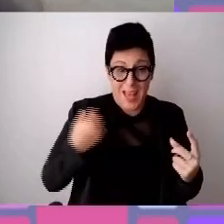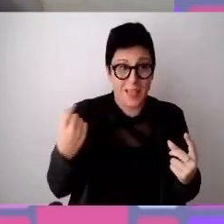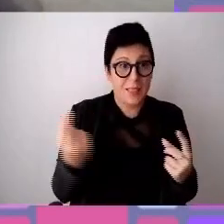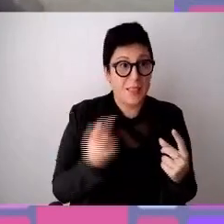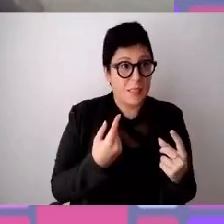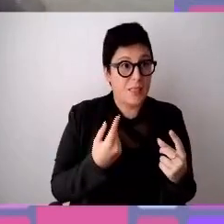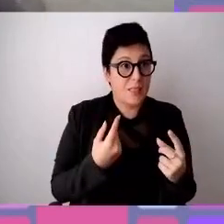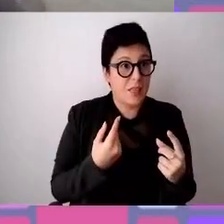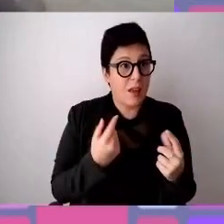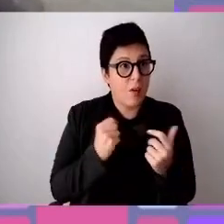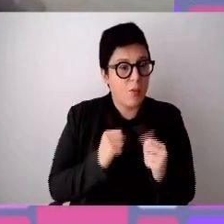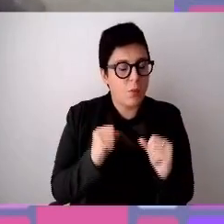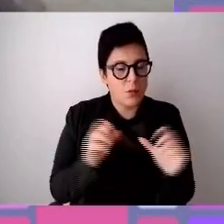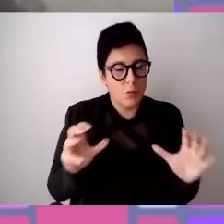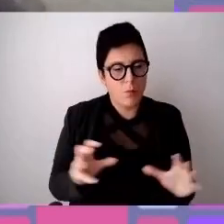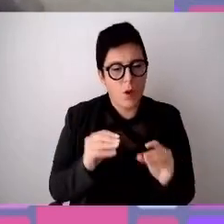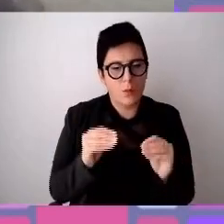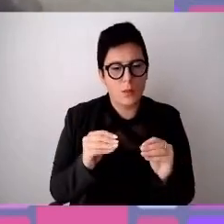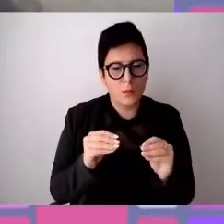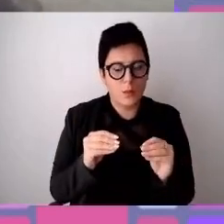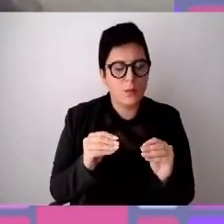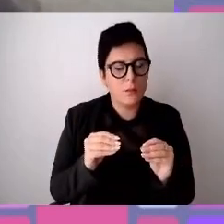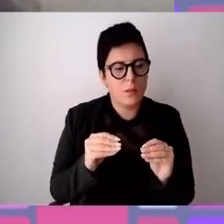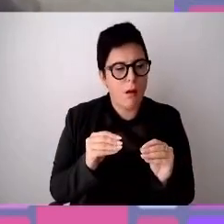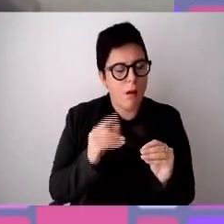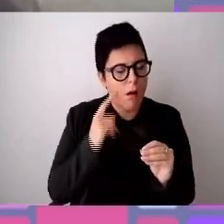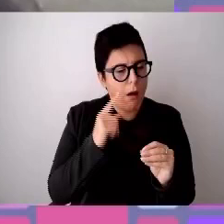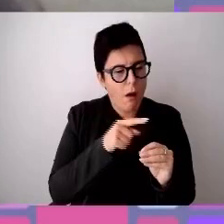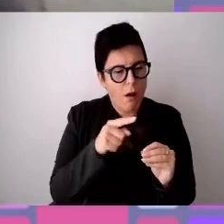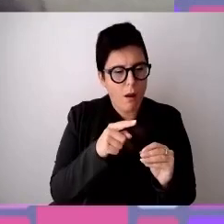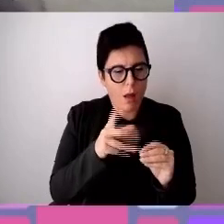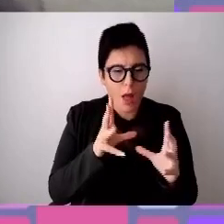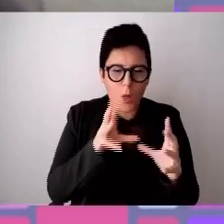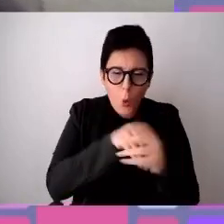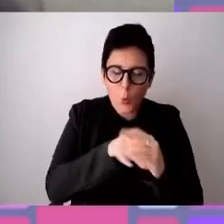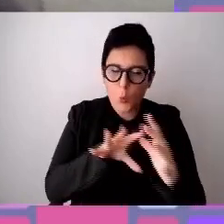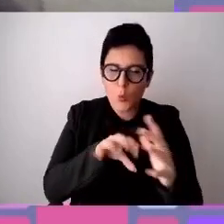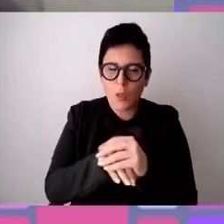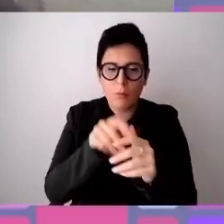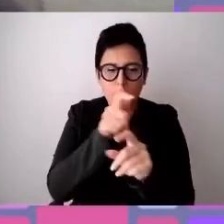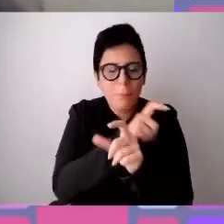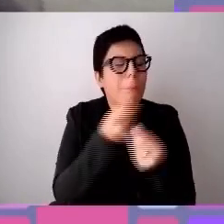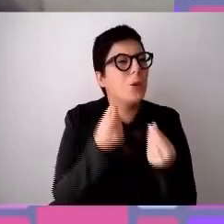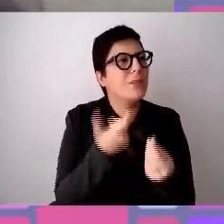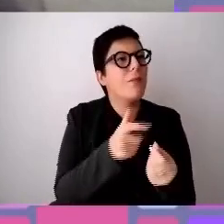tutte le persone non si sentano escluse, non si sentano